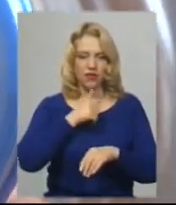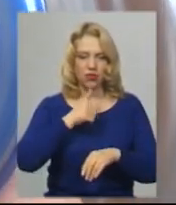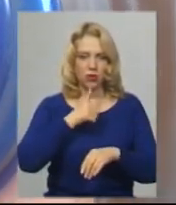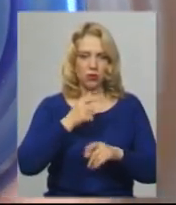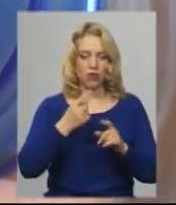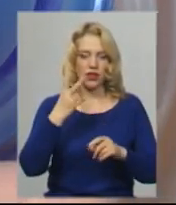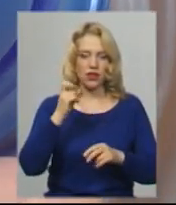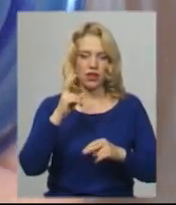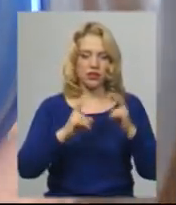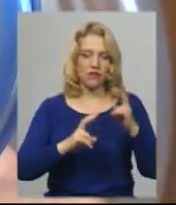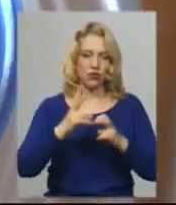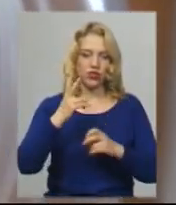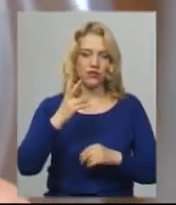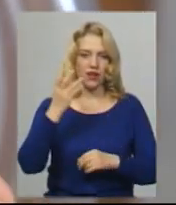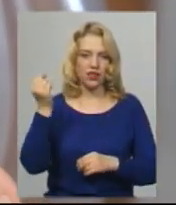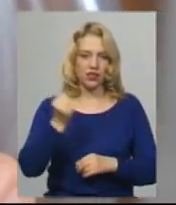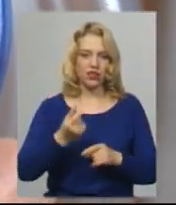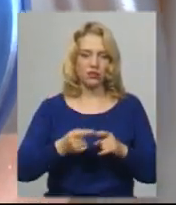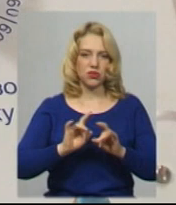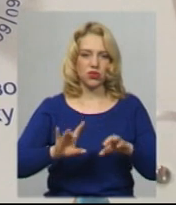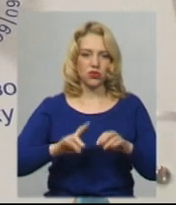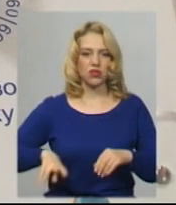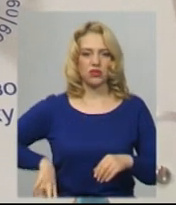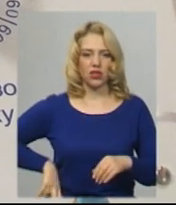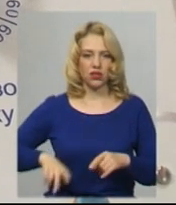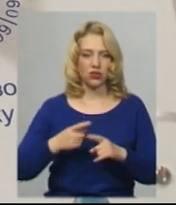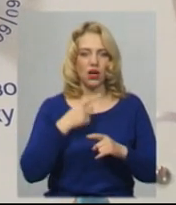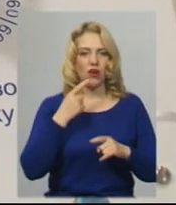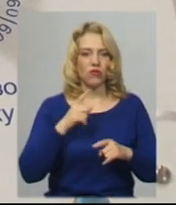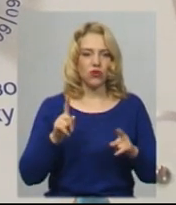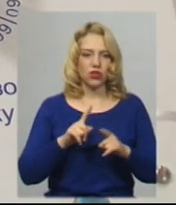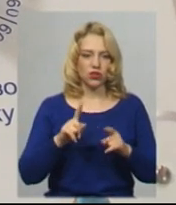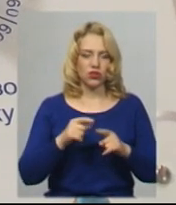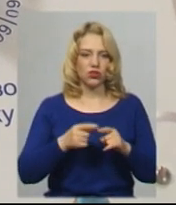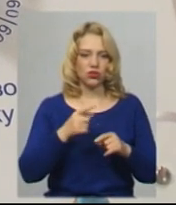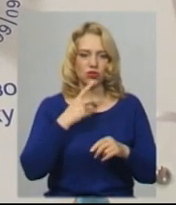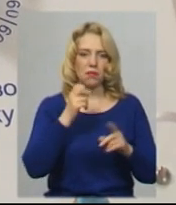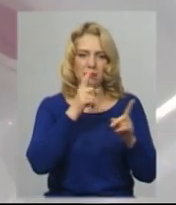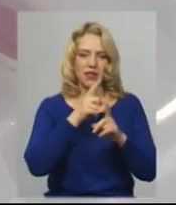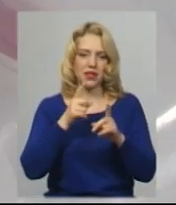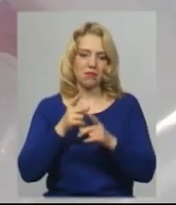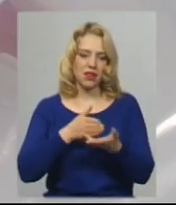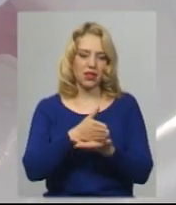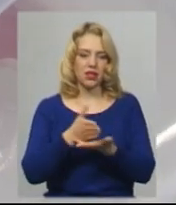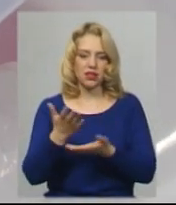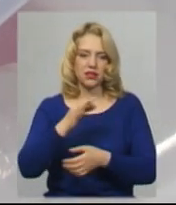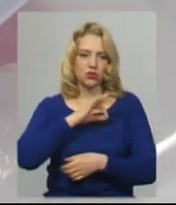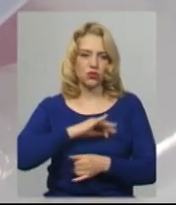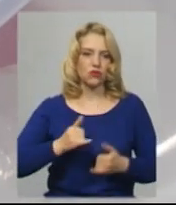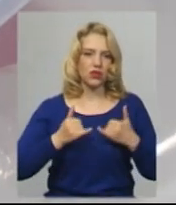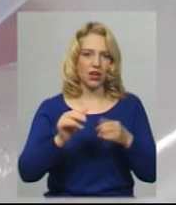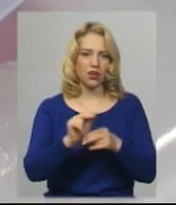тижні, каже директор державного підприємства «Новатор» Олексій Свістунов. Додає, керувалося мінімальними критеріями, які застосовують для лікування